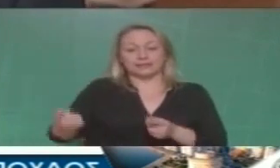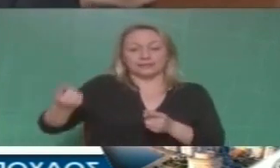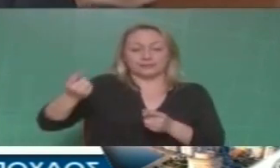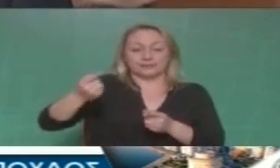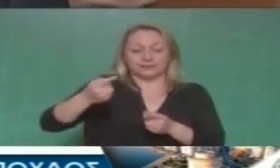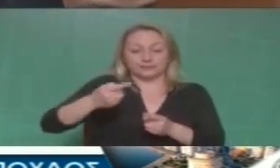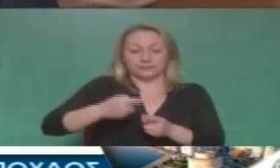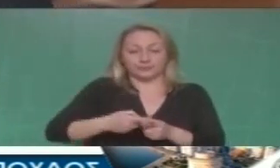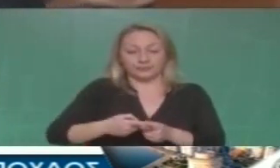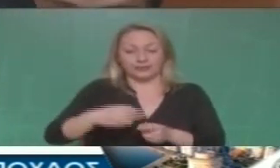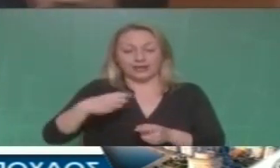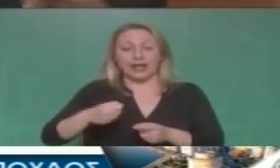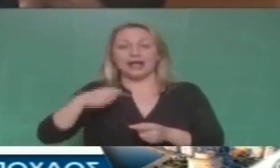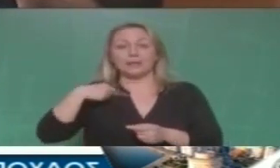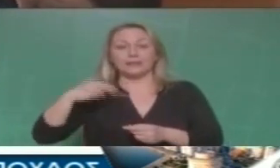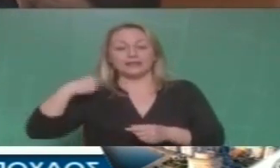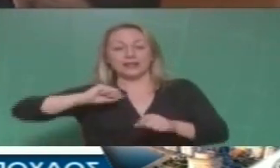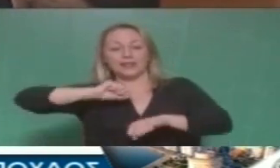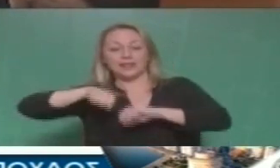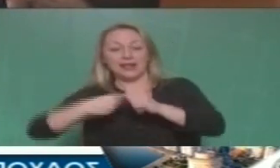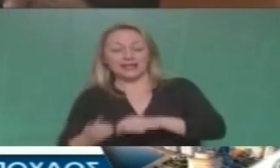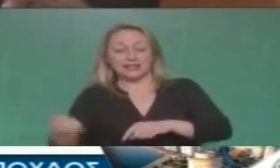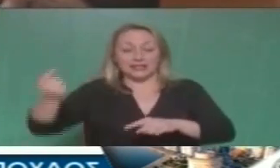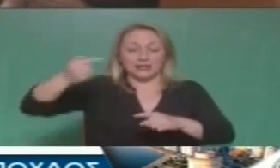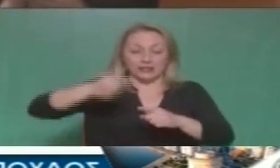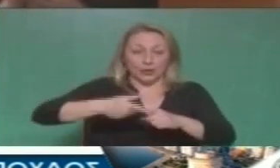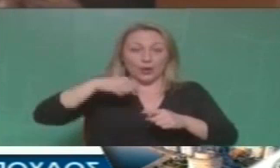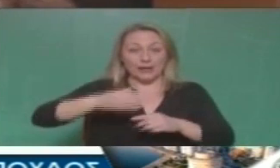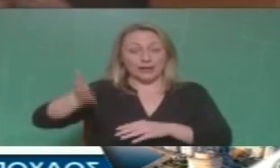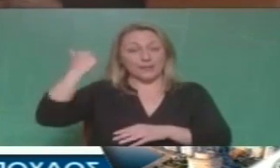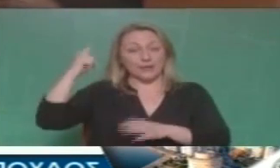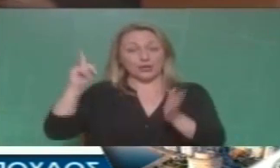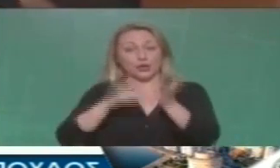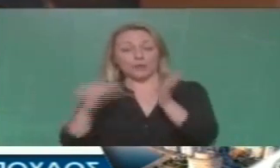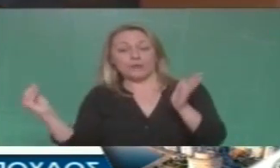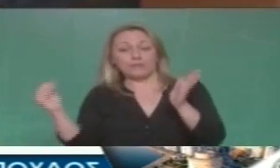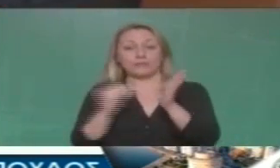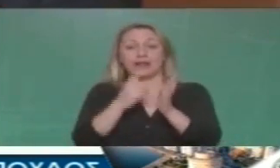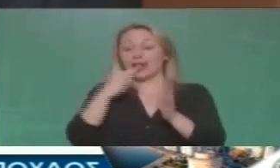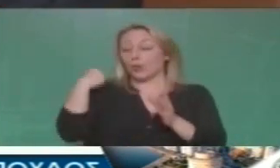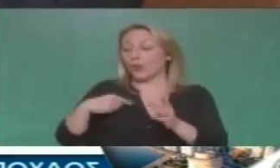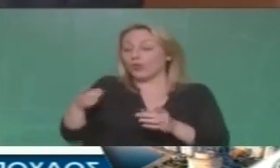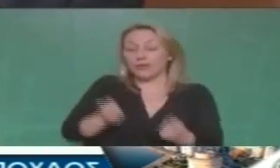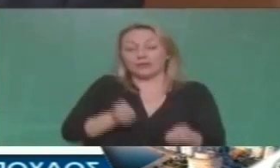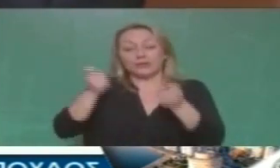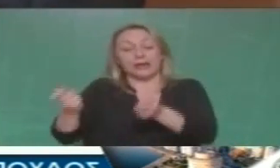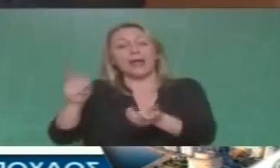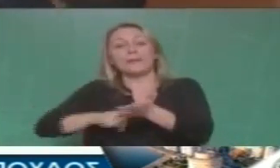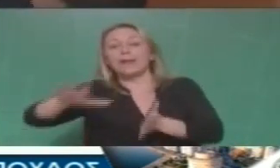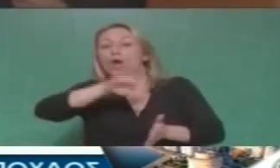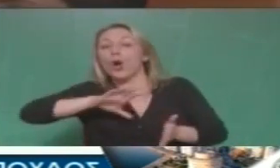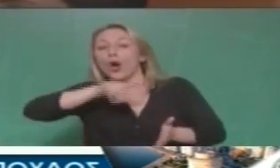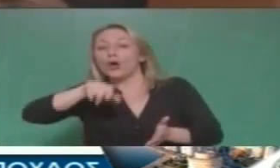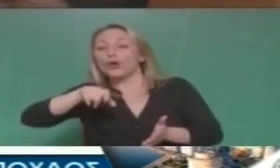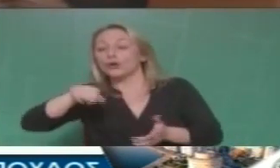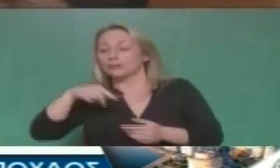και εκτός από τις επιχειρηματικές δράσεις και τελοιπά βάζει αναθέκη με προηγούμενο νόμο στους δήμους να διαχειριστούν και να βρουν χώρους για ποιο